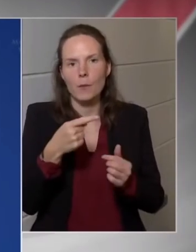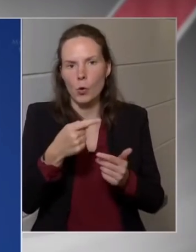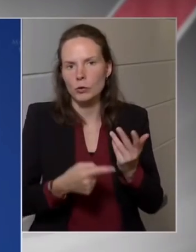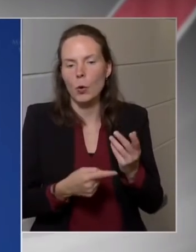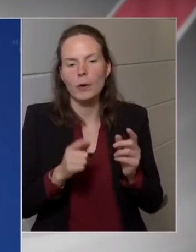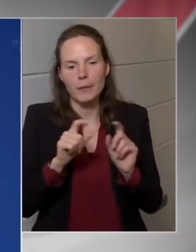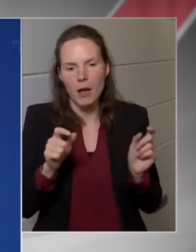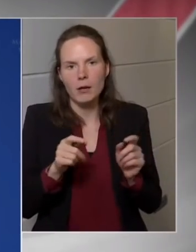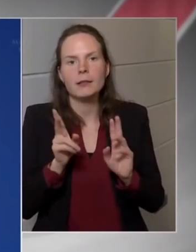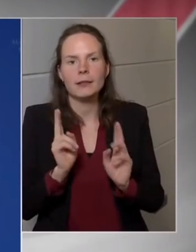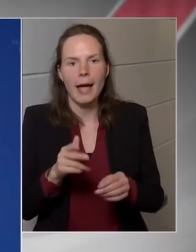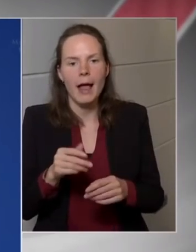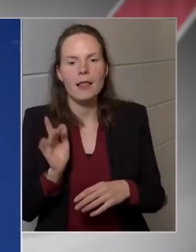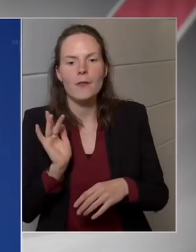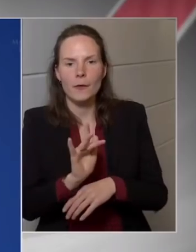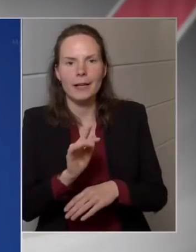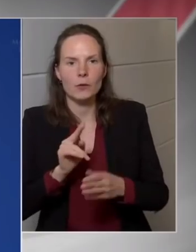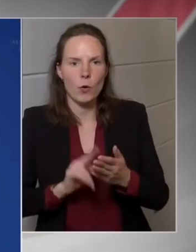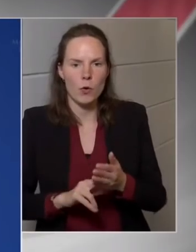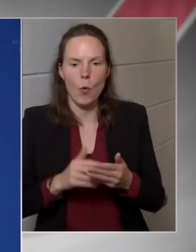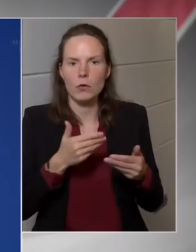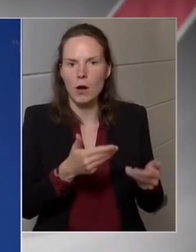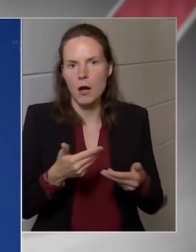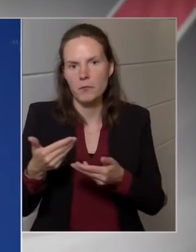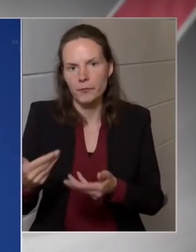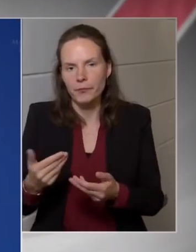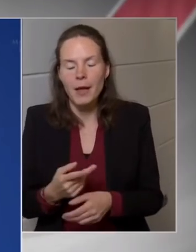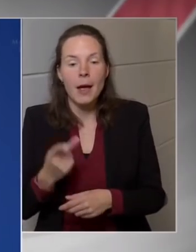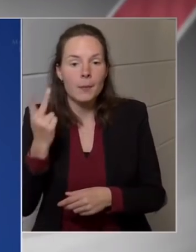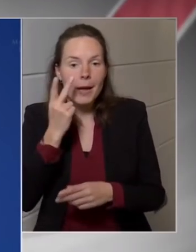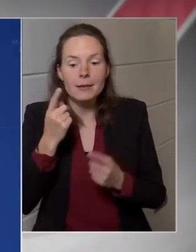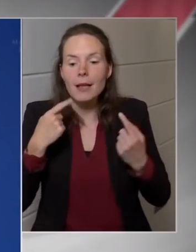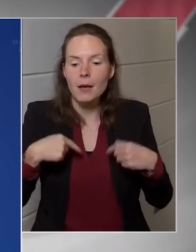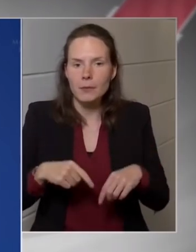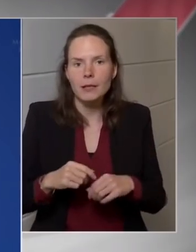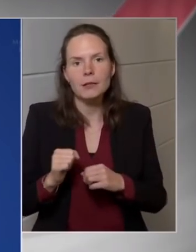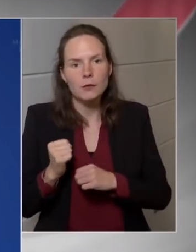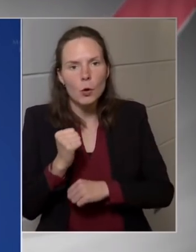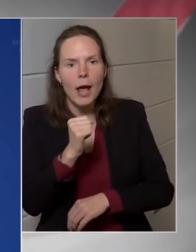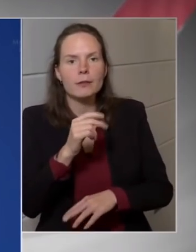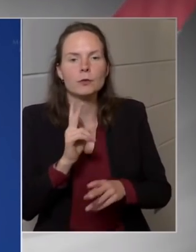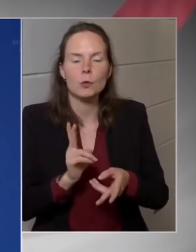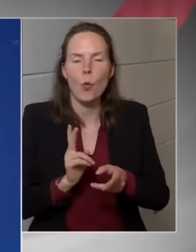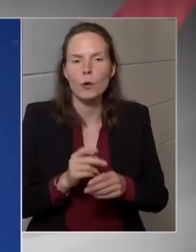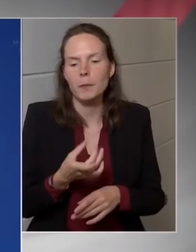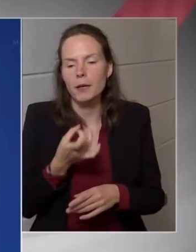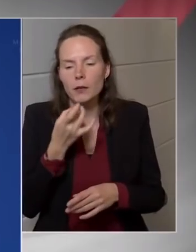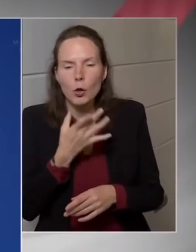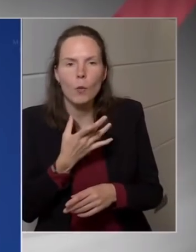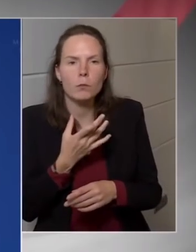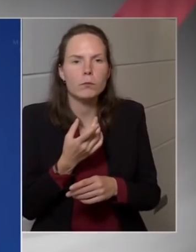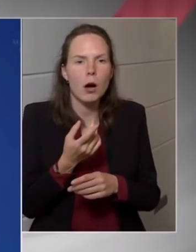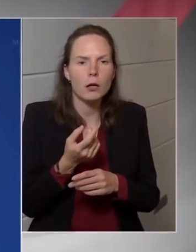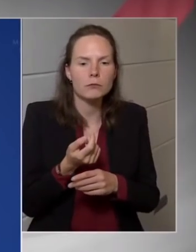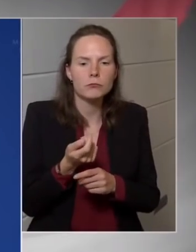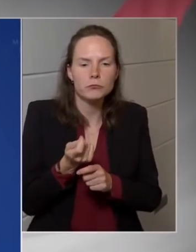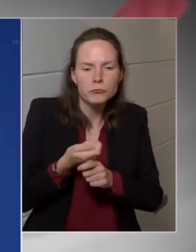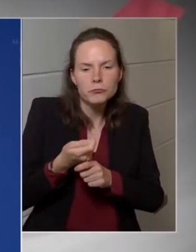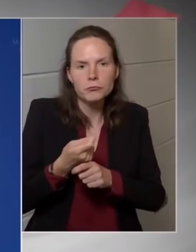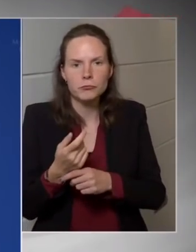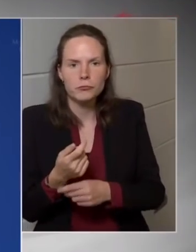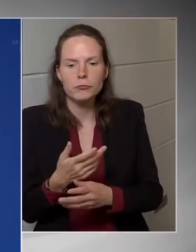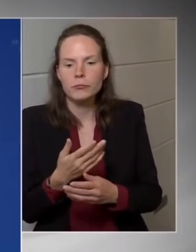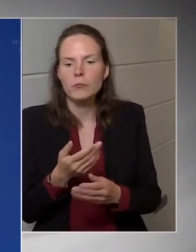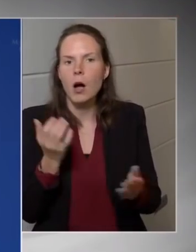biztosítani. De természetesen törekszünk arra, hogy még jobban és még inkább az